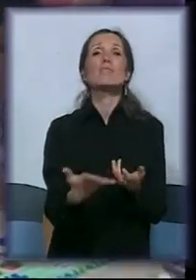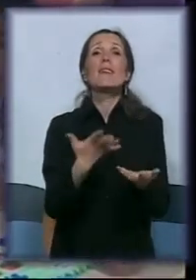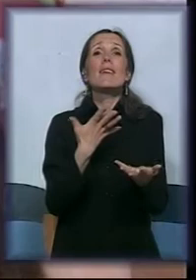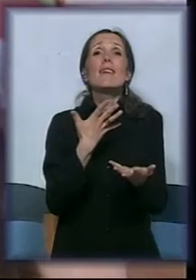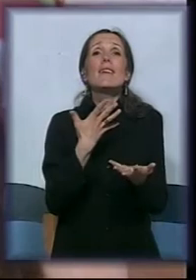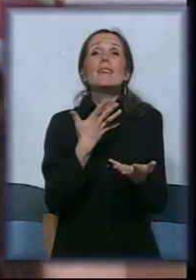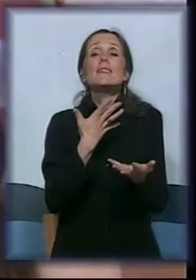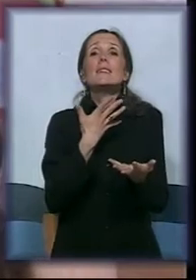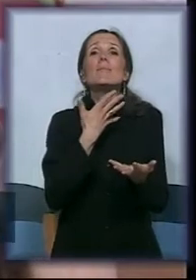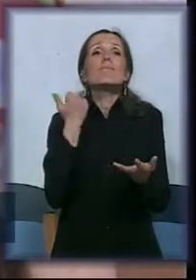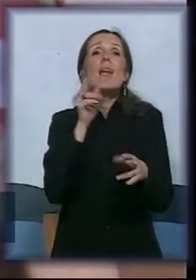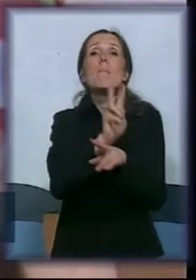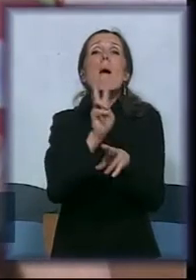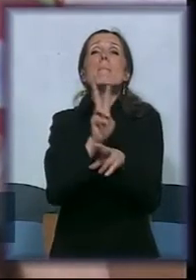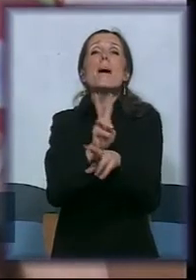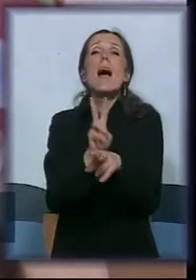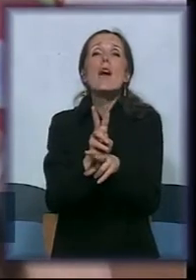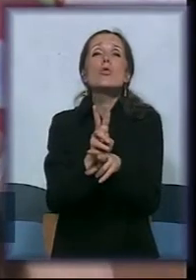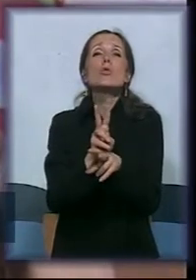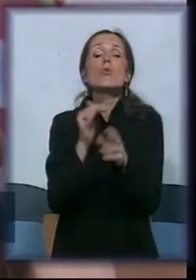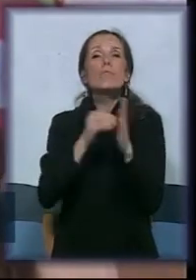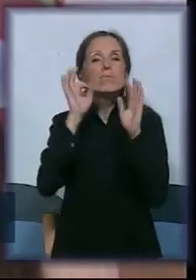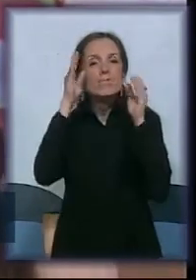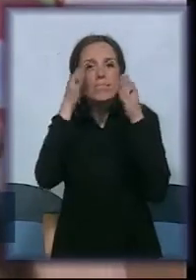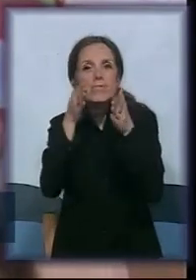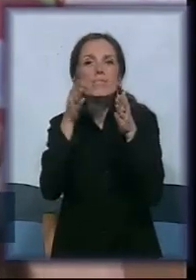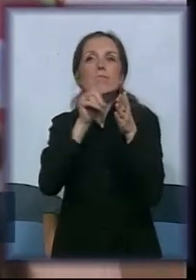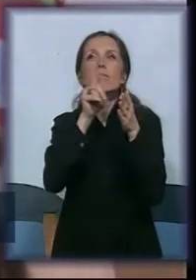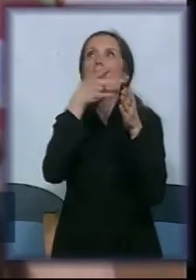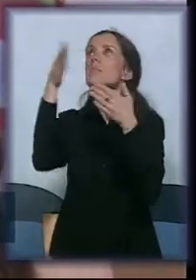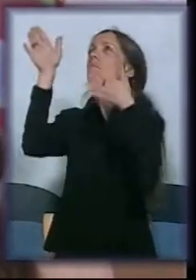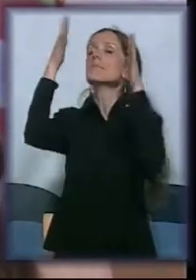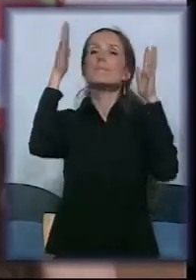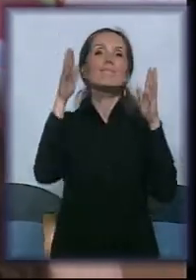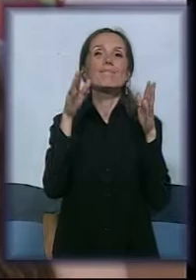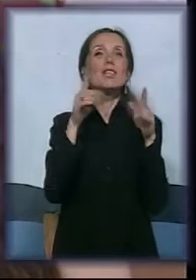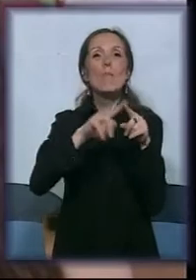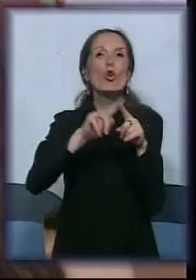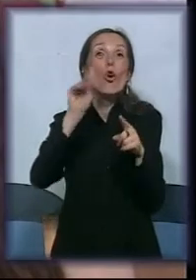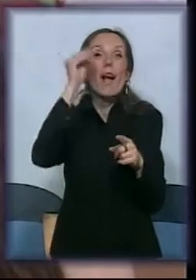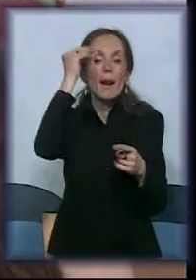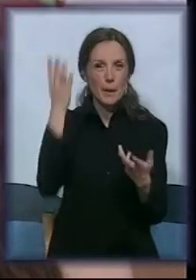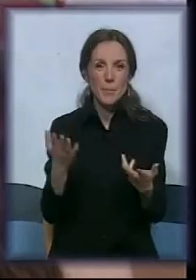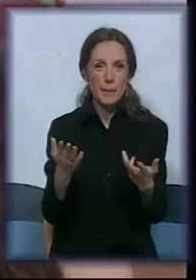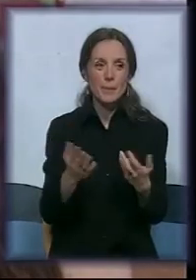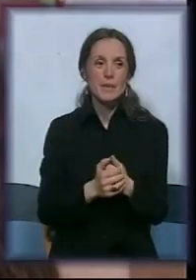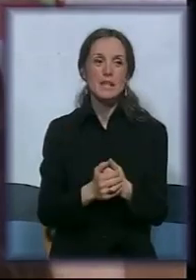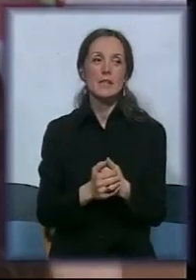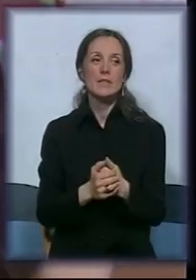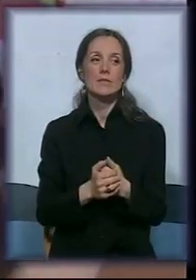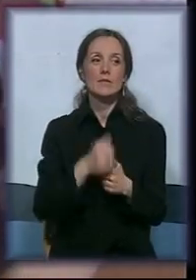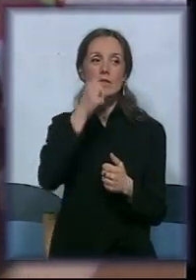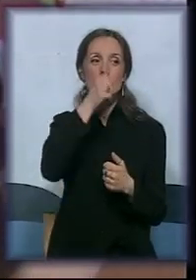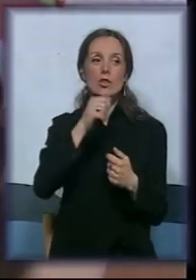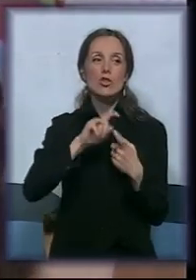tu pažnju na času koja je potrebna da bi nešto upamtila. Što se